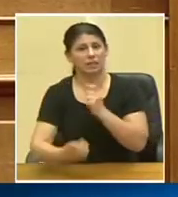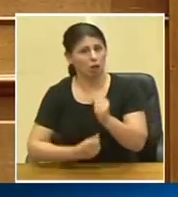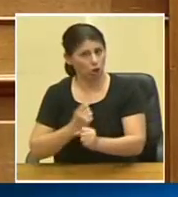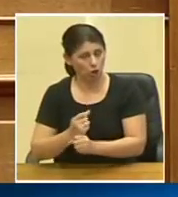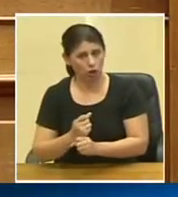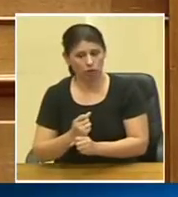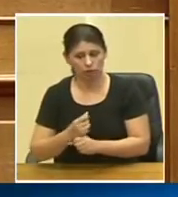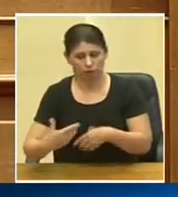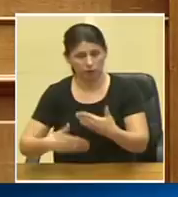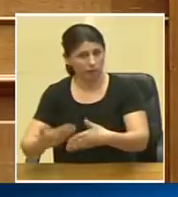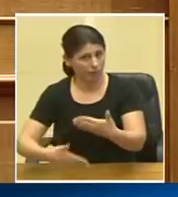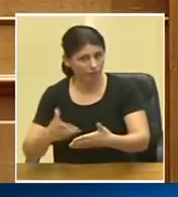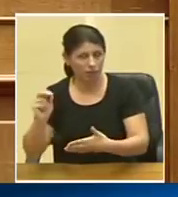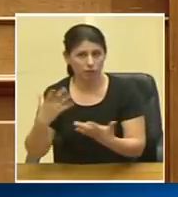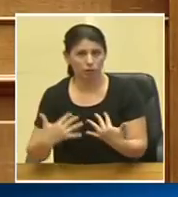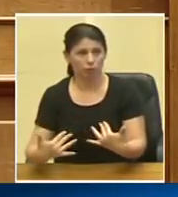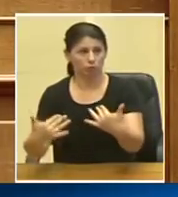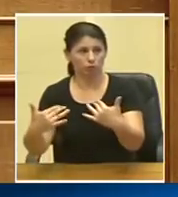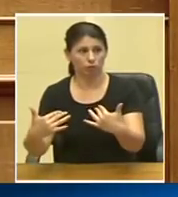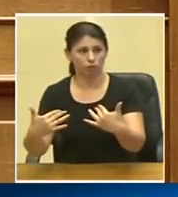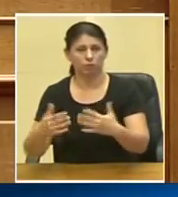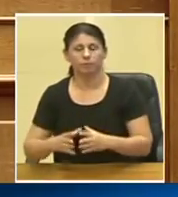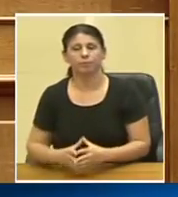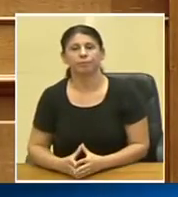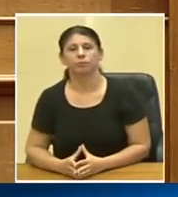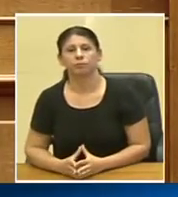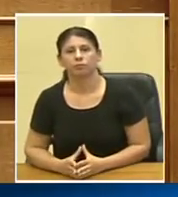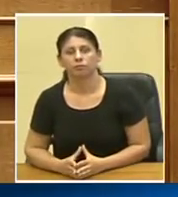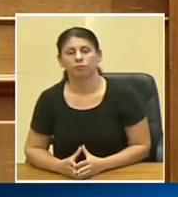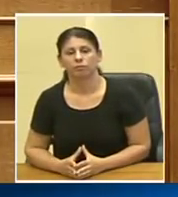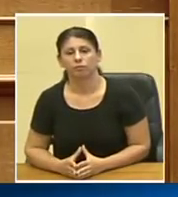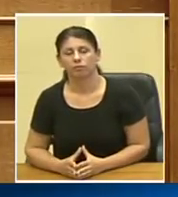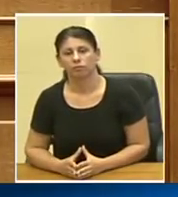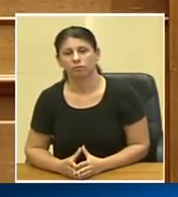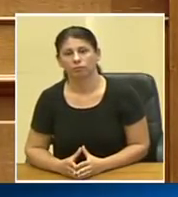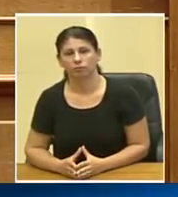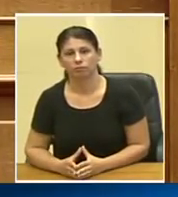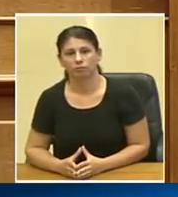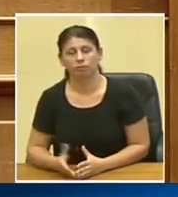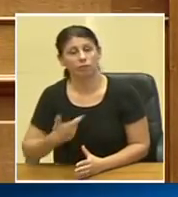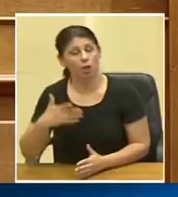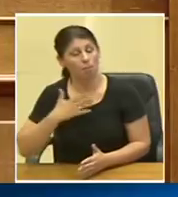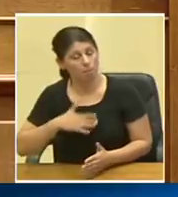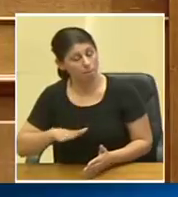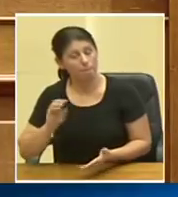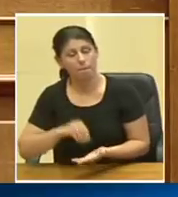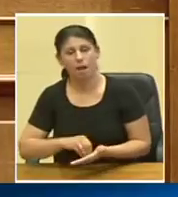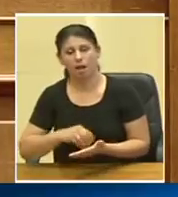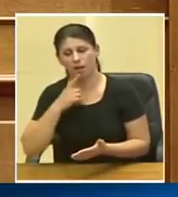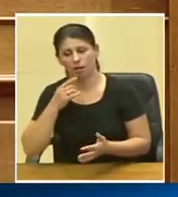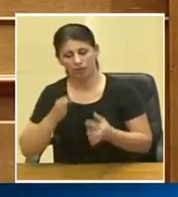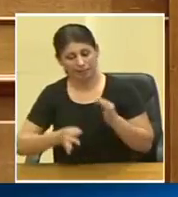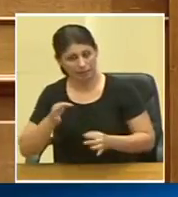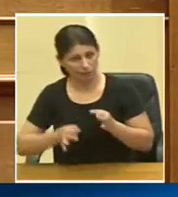στις διαδικασίες της Βουλής και εκτός από αυτήν. Εγώ θέλω να επαναφέρω λίγο τη συζήτηση.